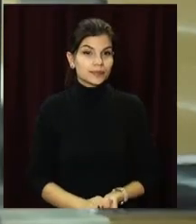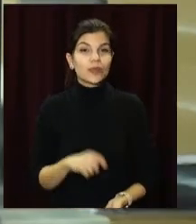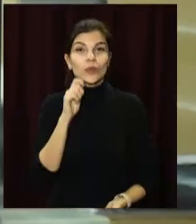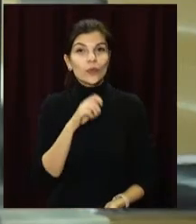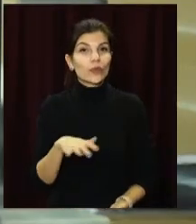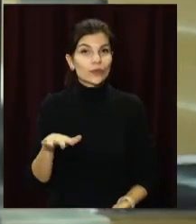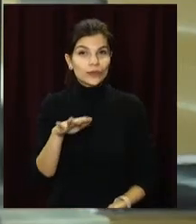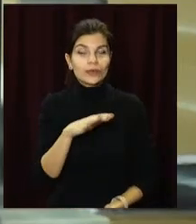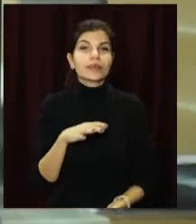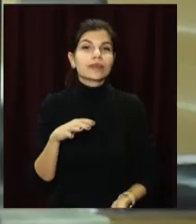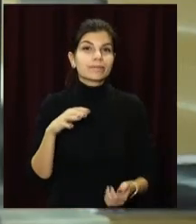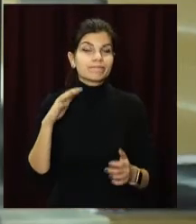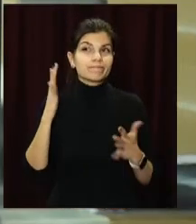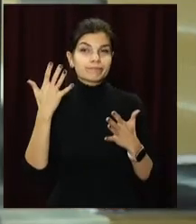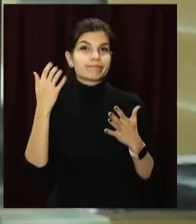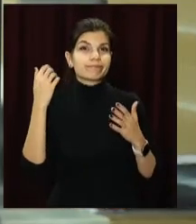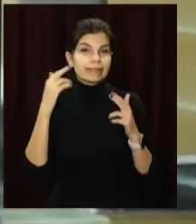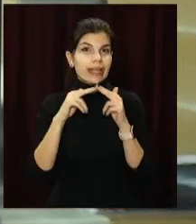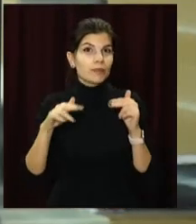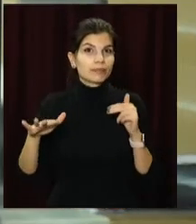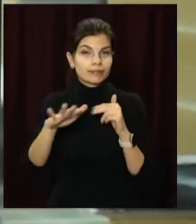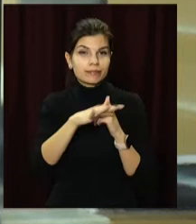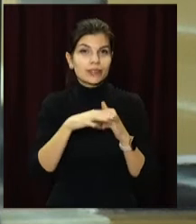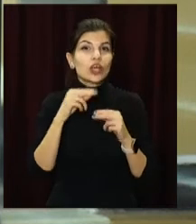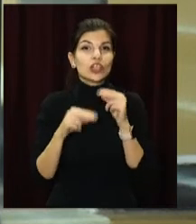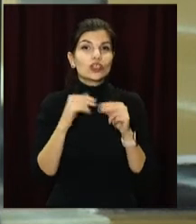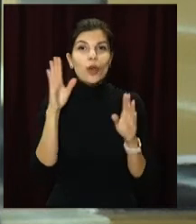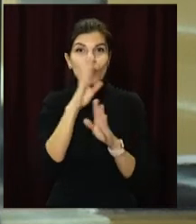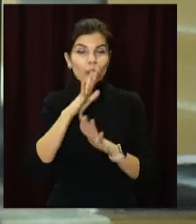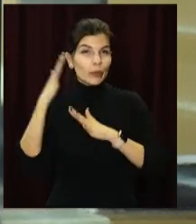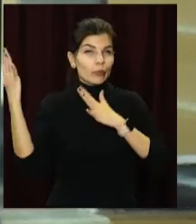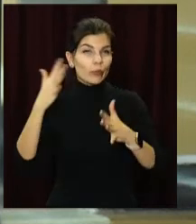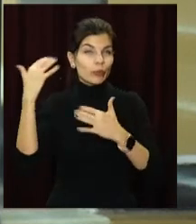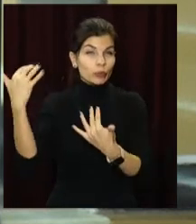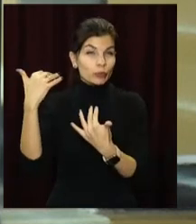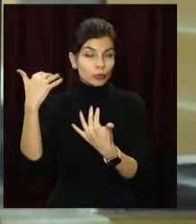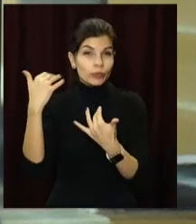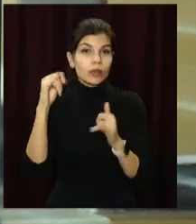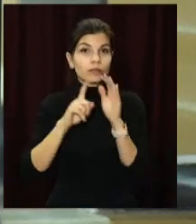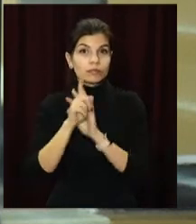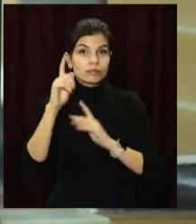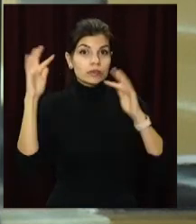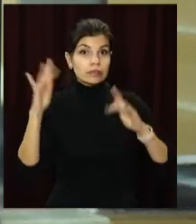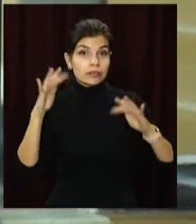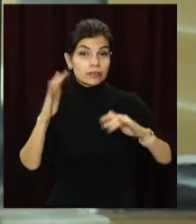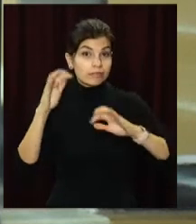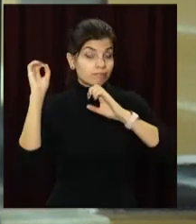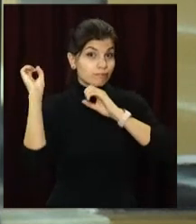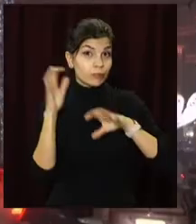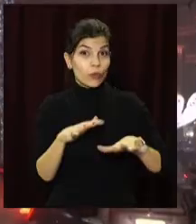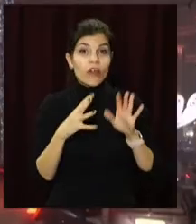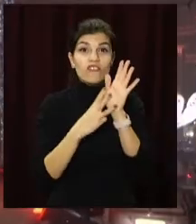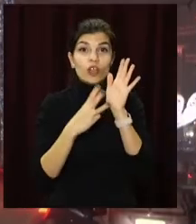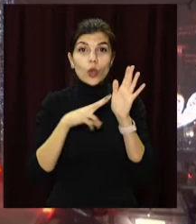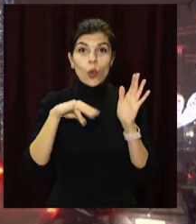Україну накрила негода. Не обійшла і Дніпропетровщину. Все через циклон, що приніс рясні опади. Дніпро почало засипати снігом ввечері